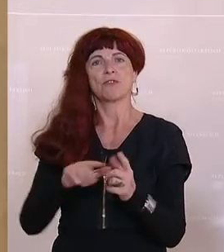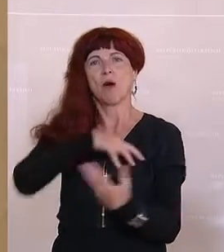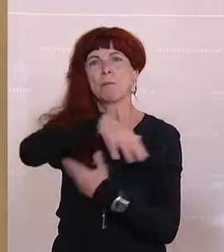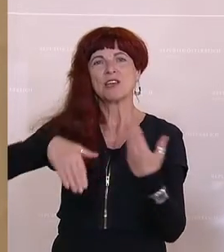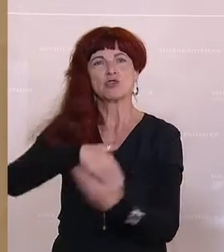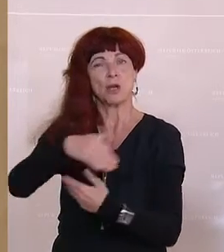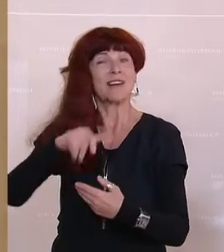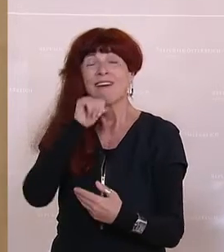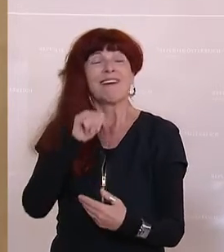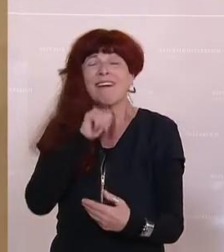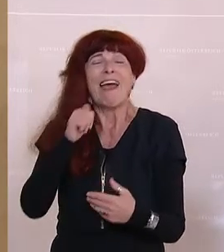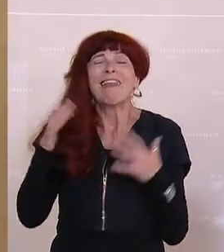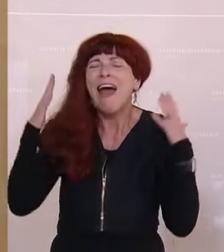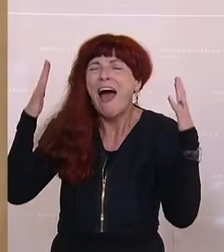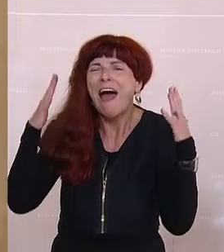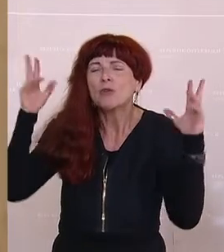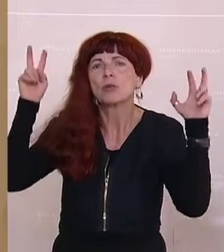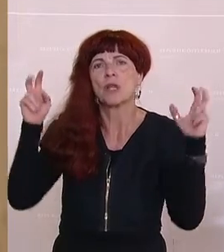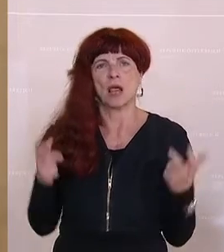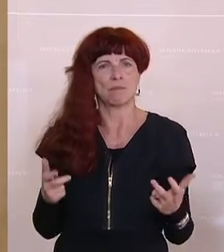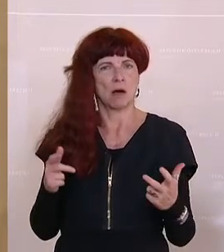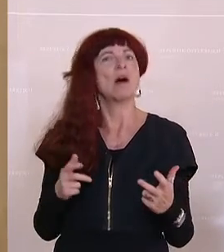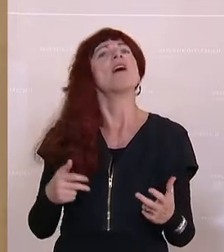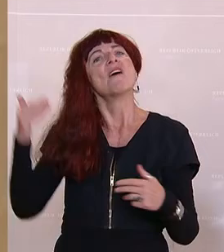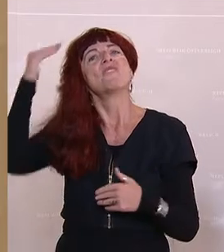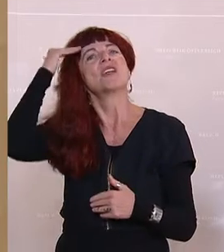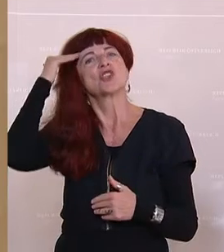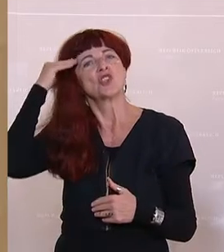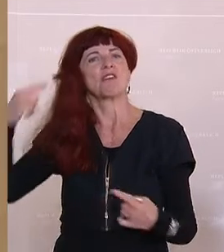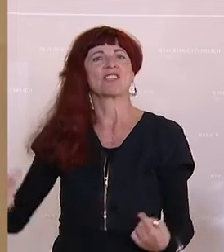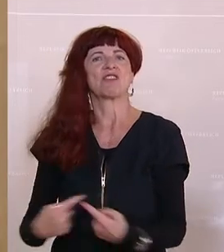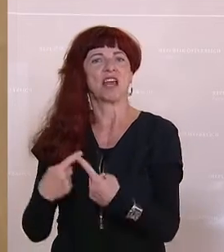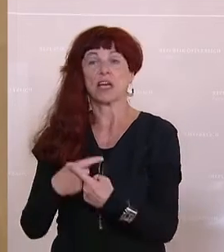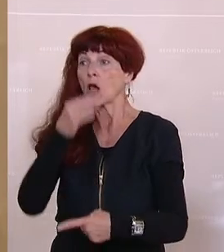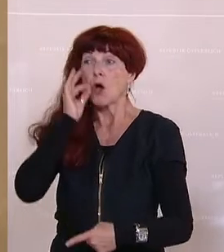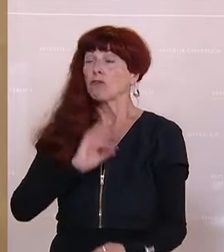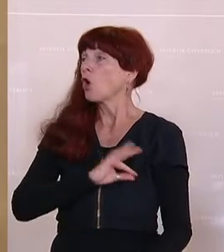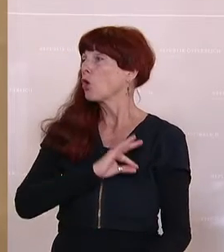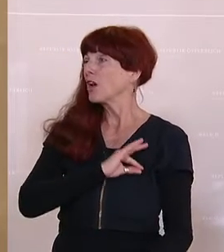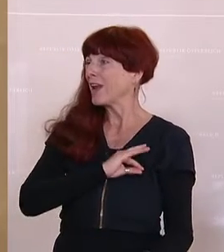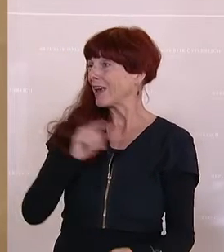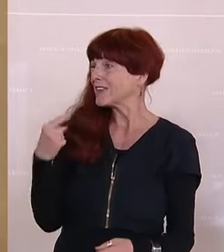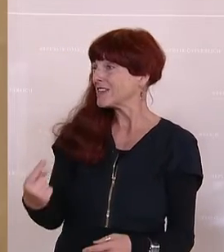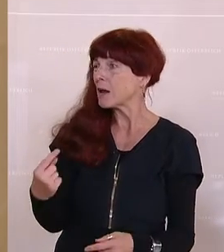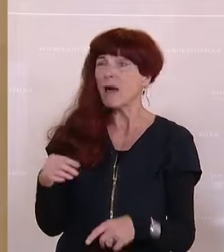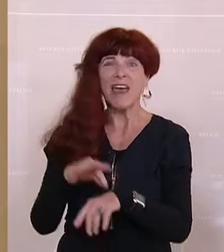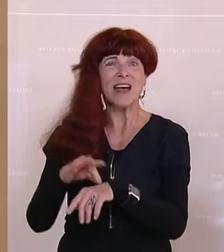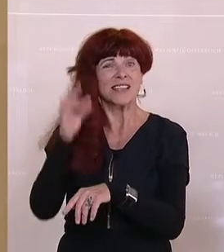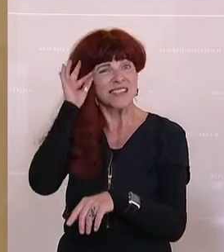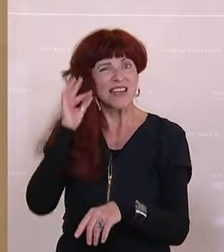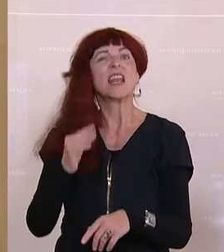Wissenschaftsfeindlich ist, das hat sich ja nicht einmal jetzt herausgestellt. Frau Kollegin, Sie sind selber Ärzte und wissen, was Intersexualität heißt. Und